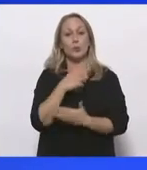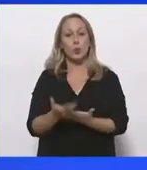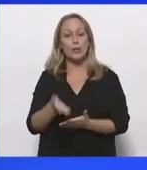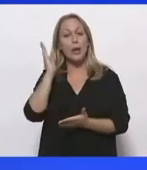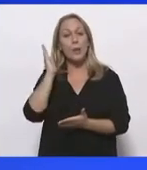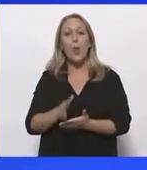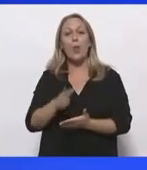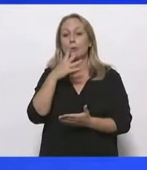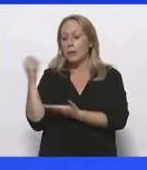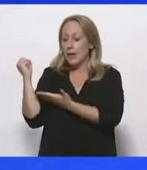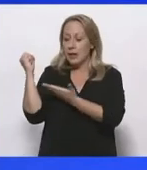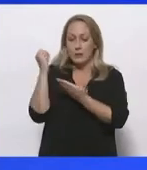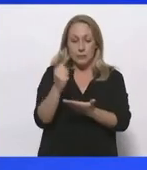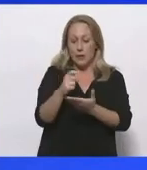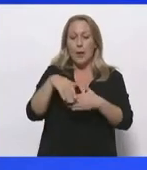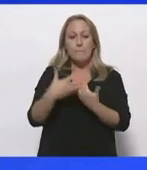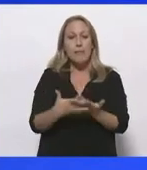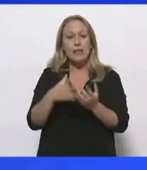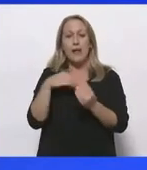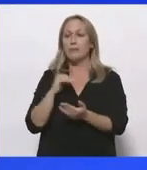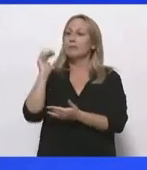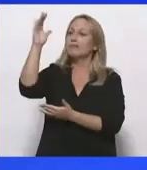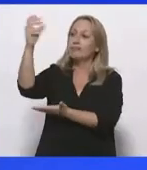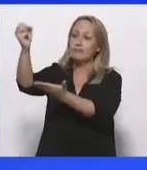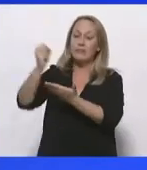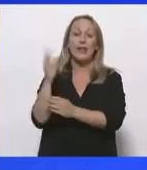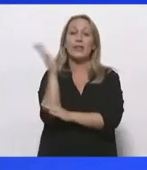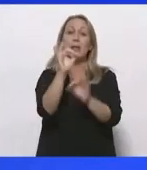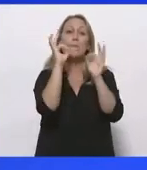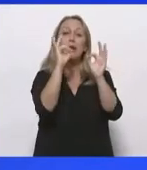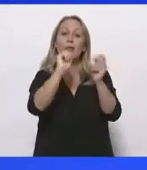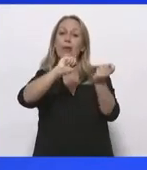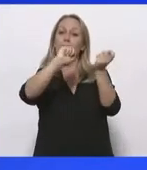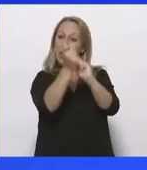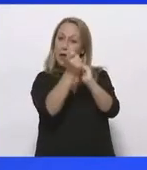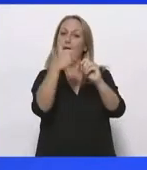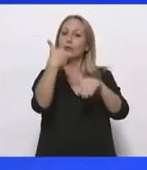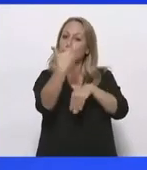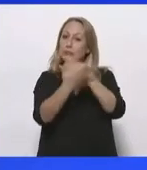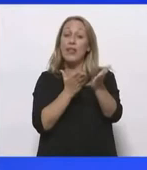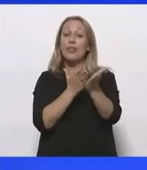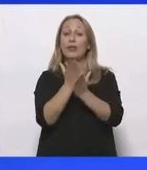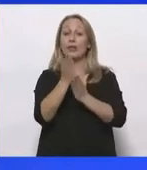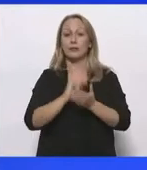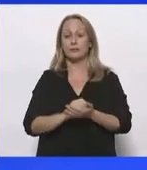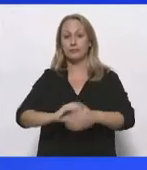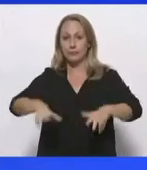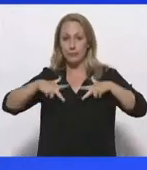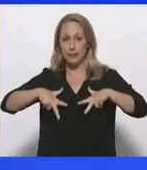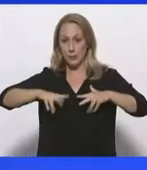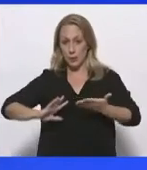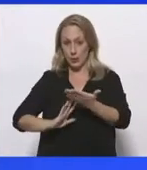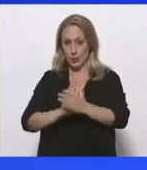σημαντικούς πόρους για τη δίκαιη μετάβαση της Ζητικής Μακεδονίας. Από και πέρα θέλω να σας πω ότι στο Υπουργείο Ανάπτυξης υπό τον